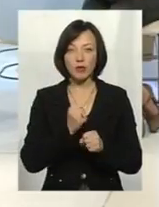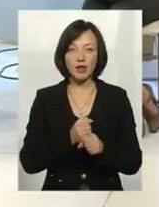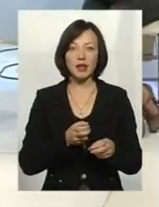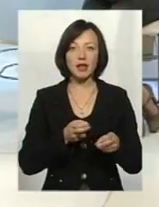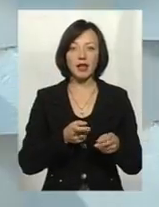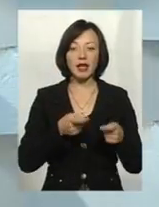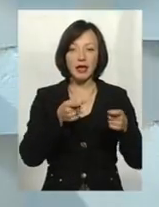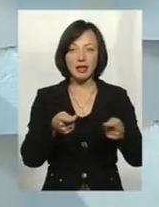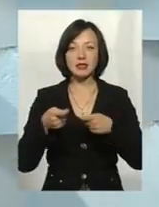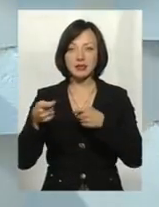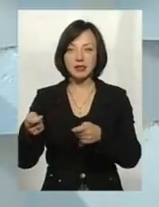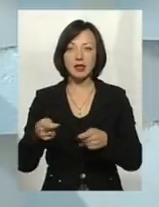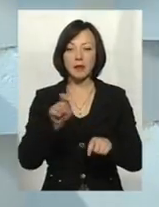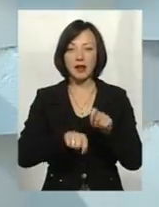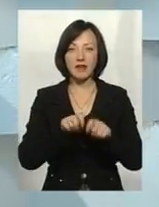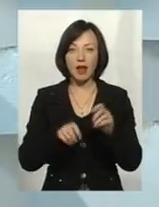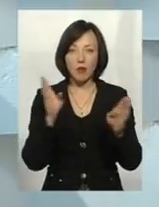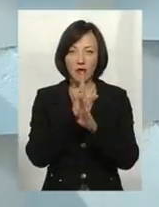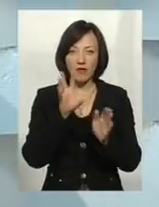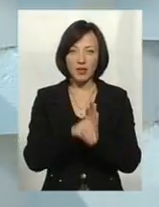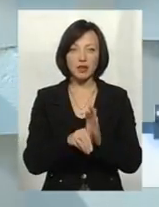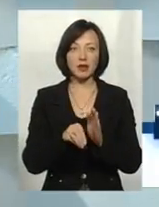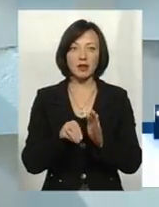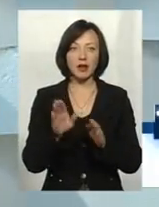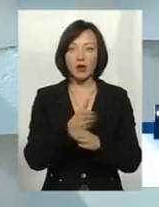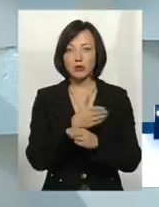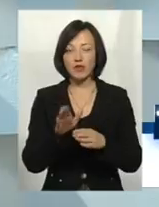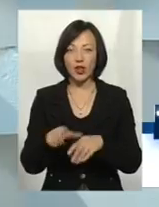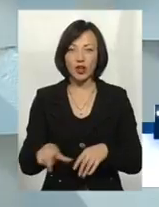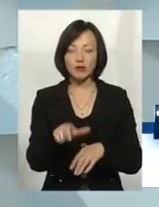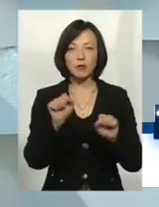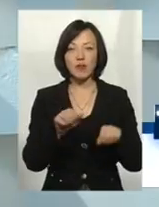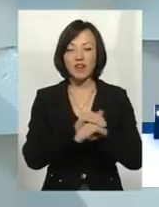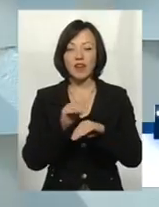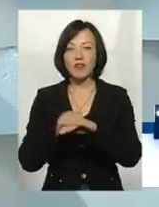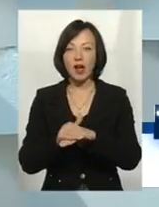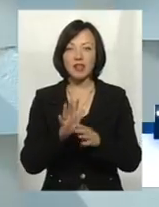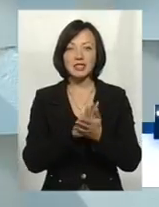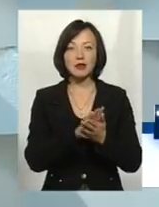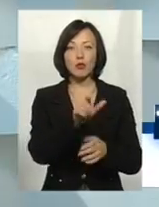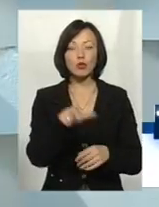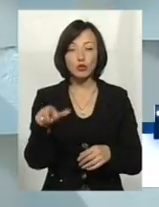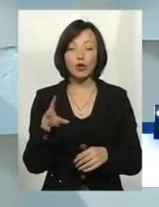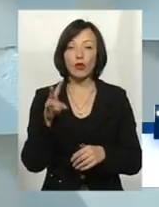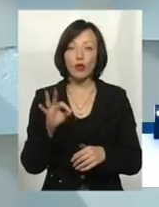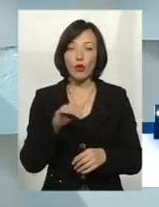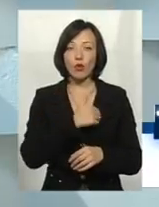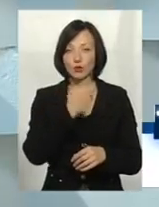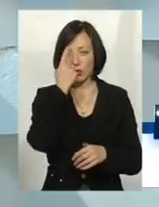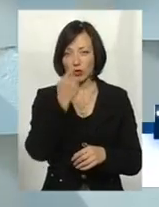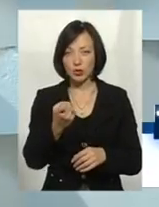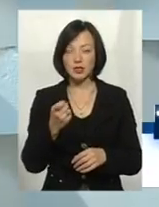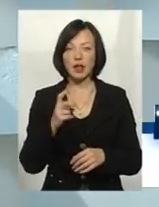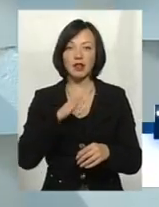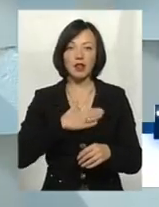їздили, по-перше, мірили рівень кисню, по-друге, розбивали річки, виявляли імовірних забруднюючих. Но зразу вам, опять же, хочу наголосити,